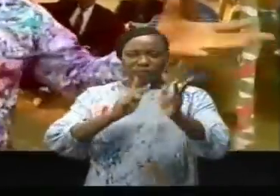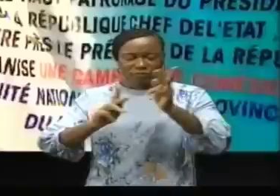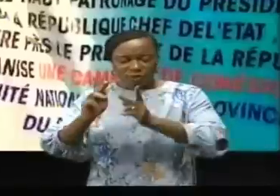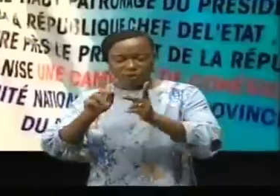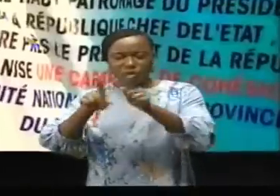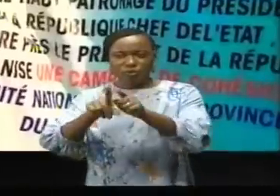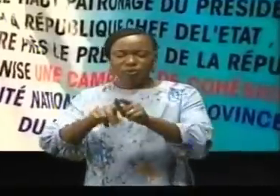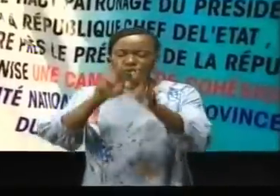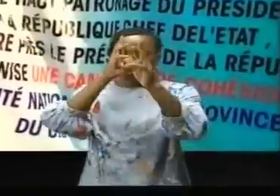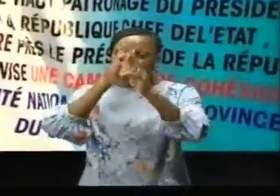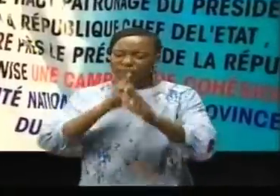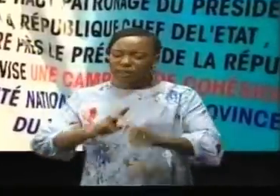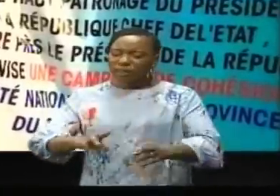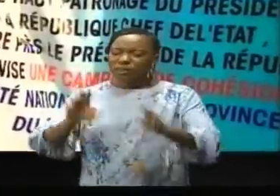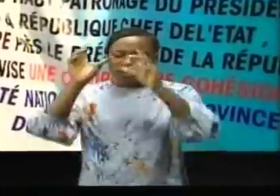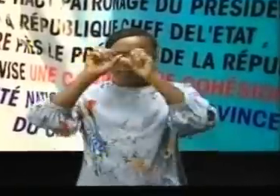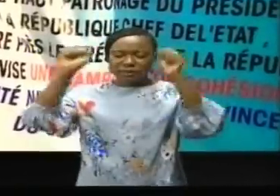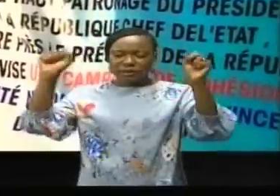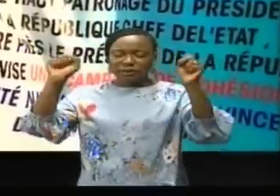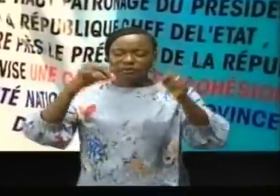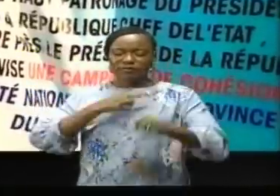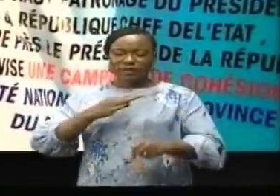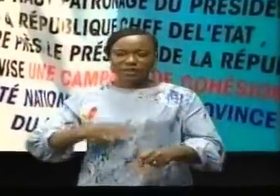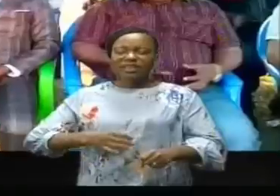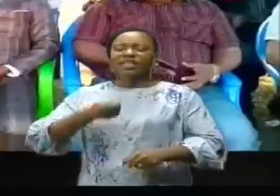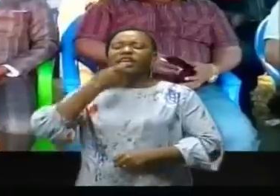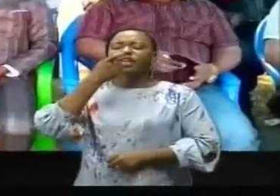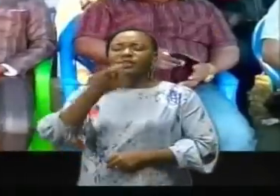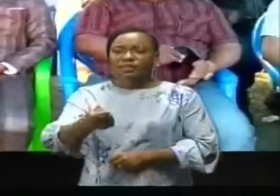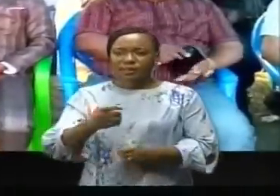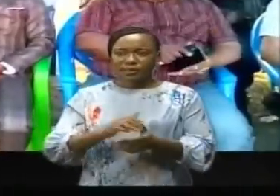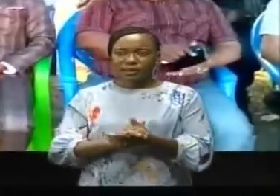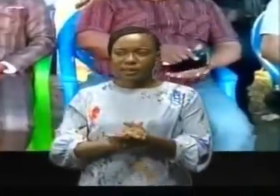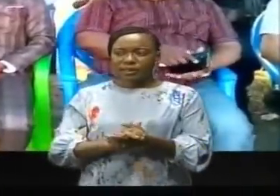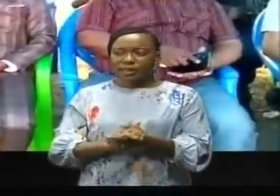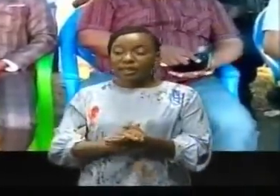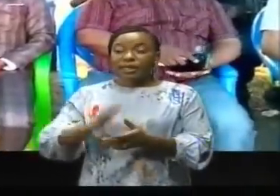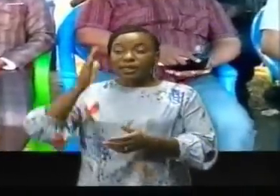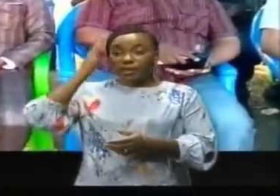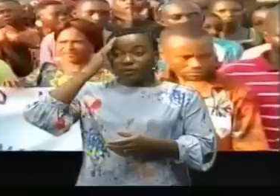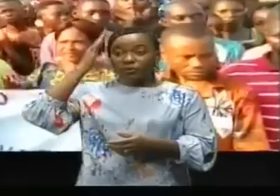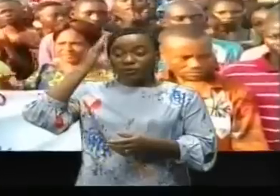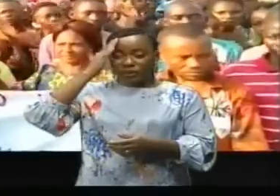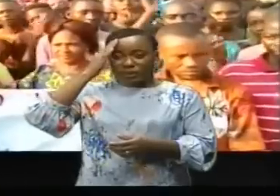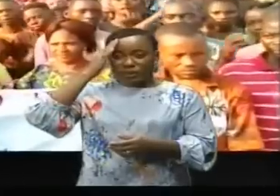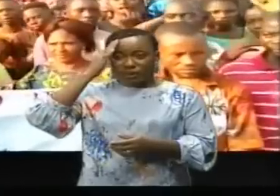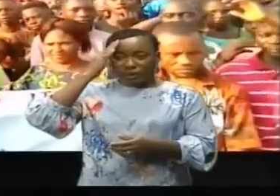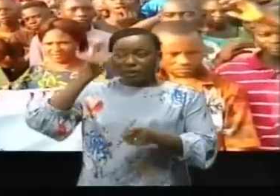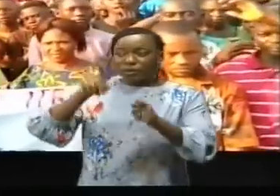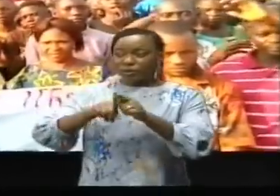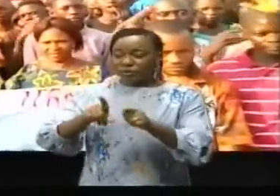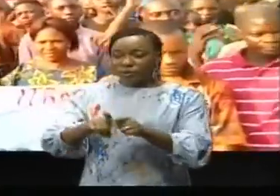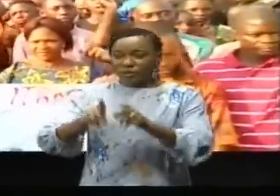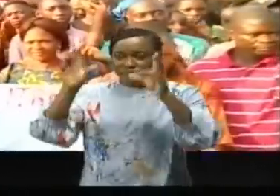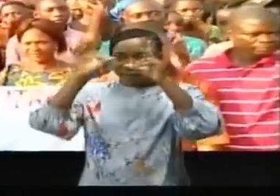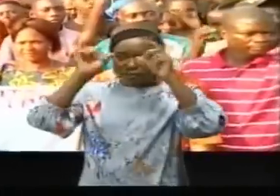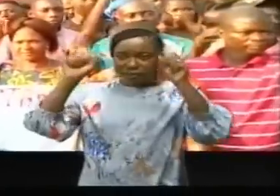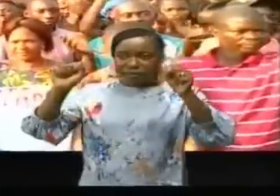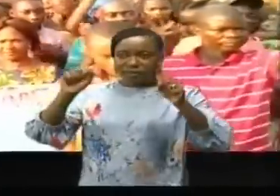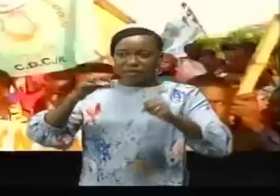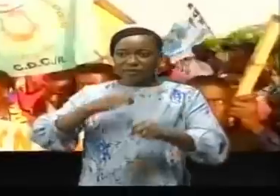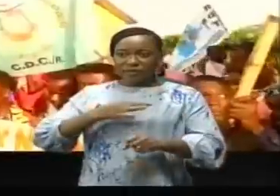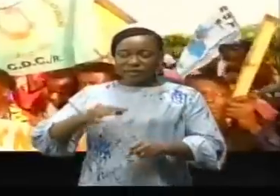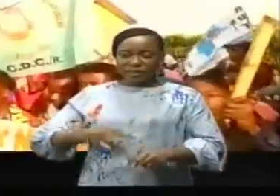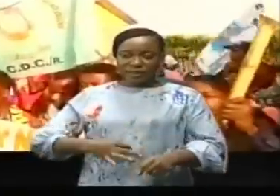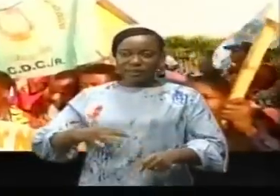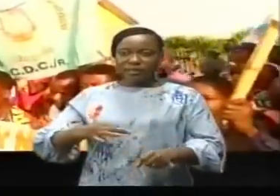à l'honneur du président de la République. Dans ce dire, le gouverneur Itchundala reconnaît qu'il est consensé l'envoyé du président Félix et